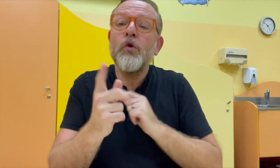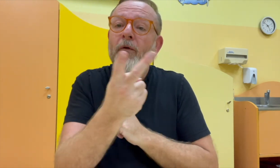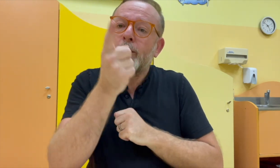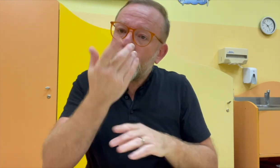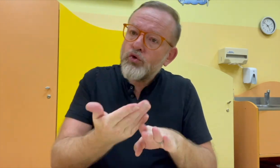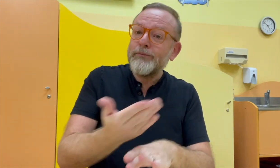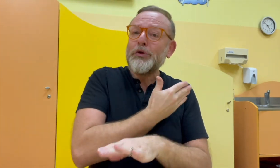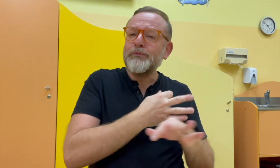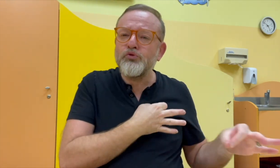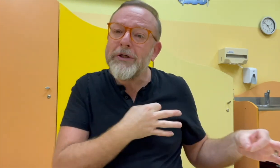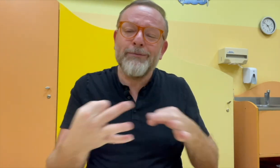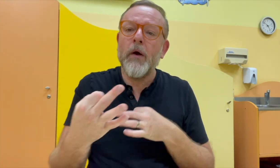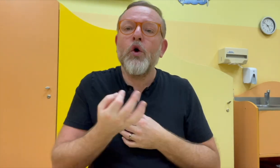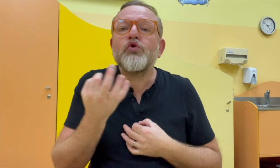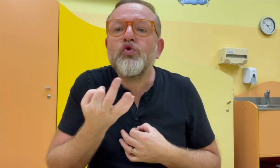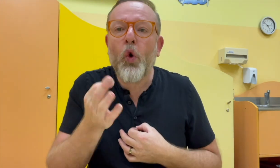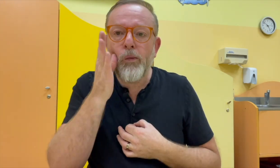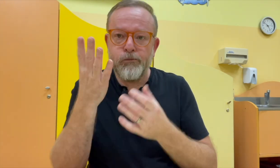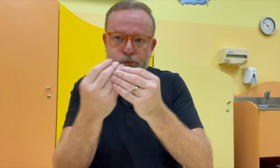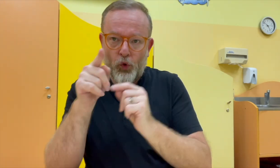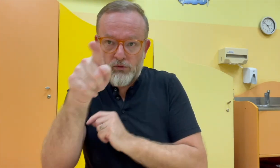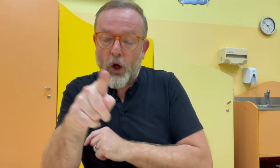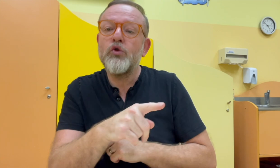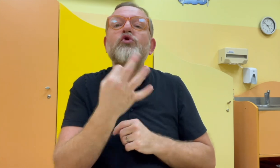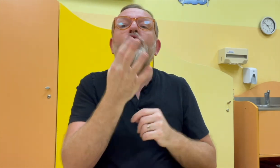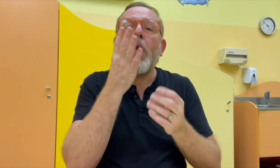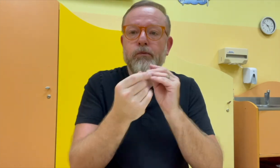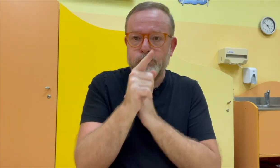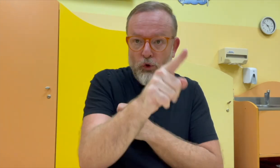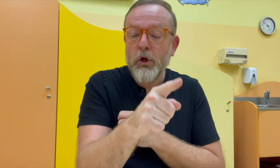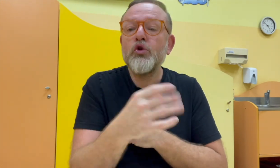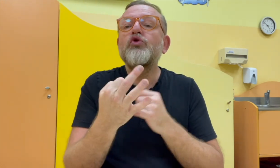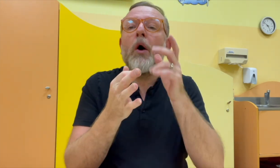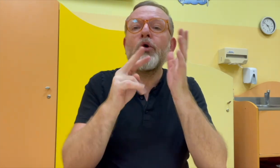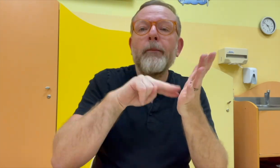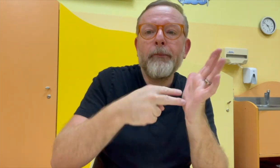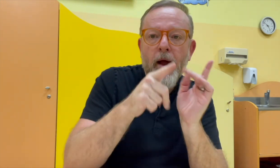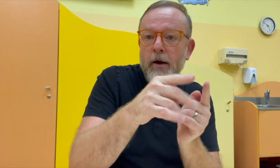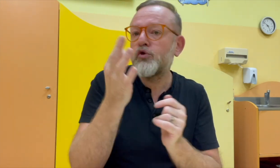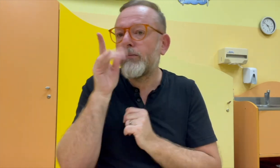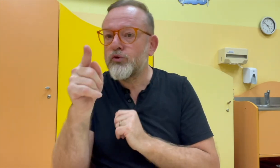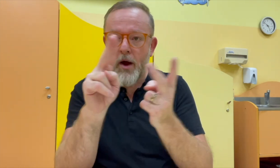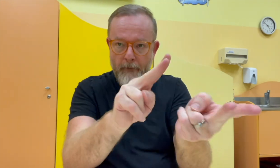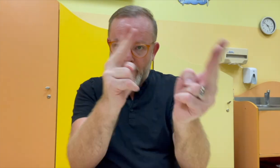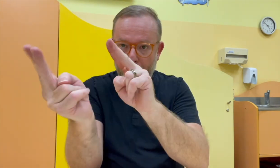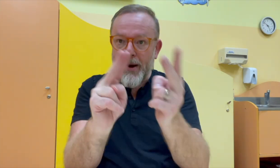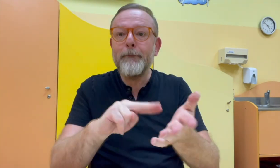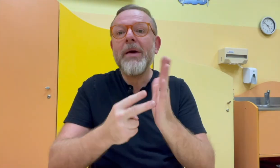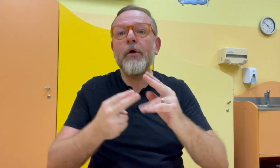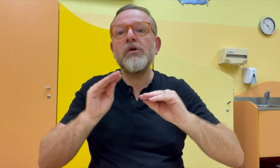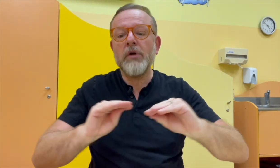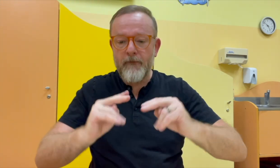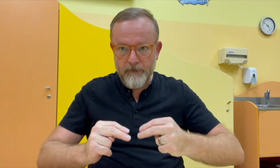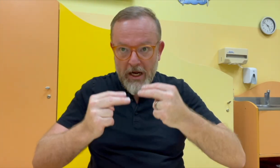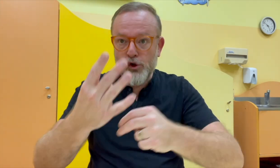měly být aktivní stejnou měrou. A není to jednoduché, protože oni si dopředu musí říct tu přípravu, kdo co bude dělat, jak to